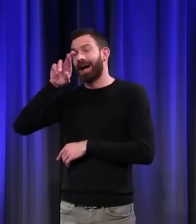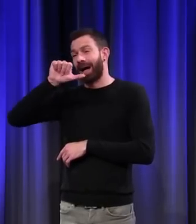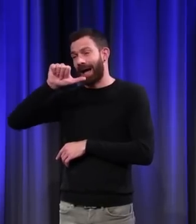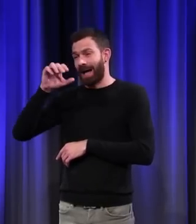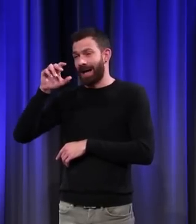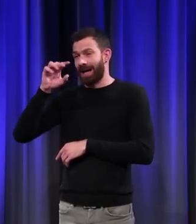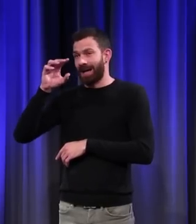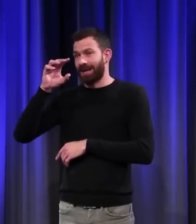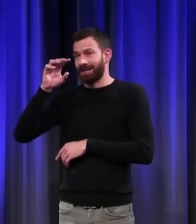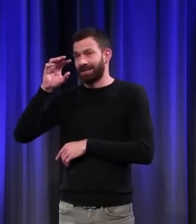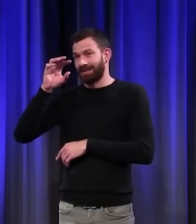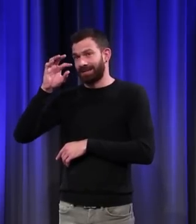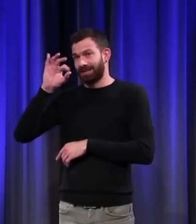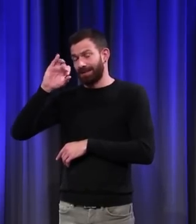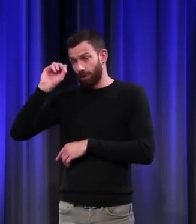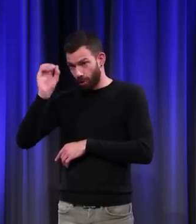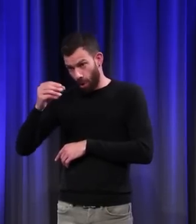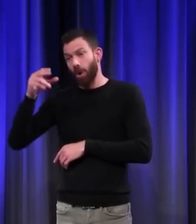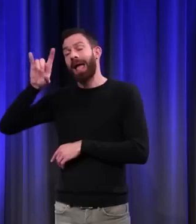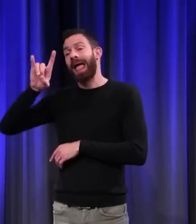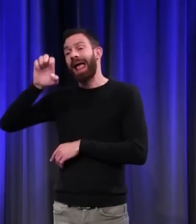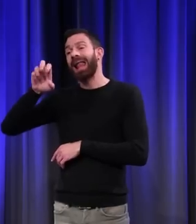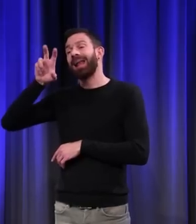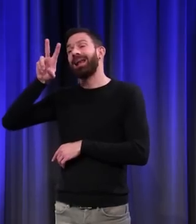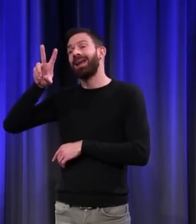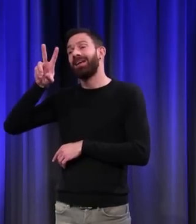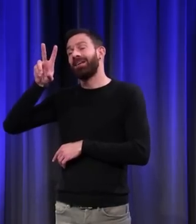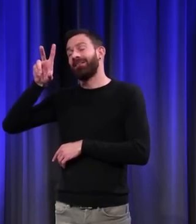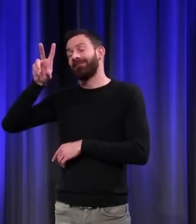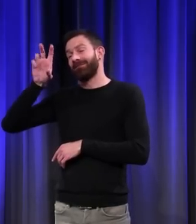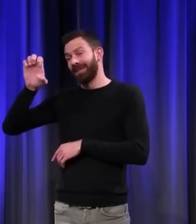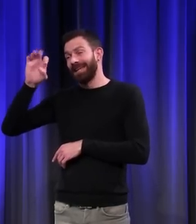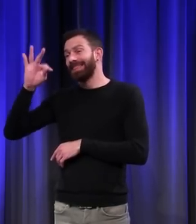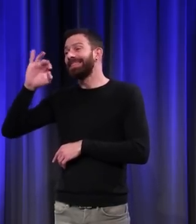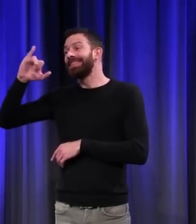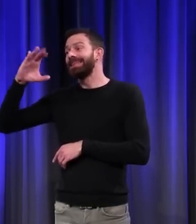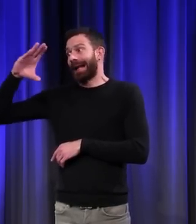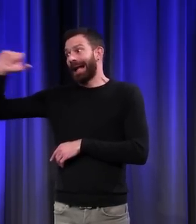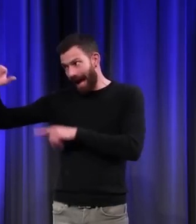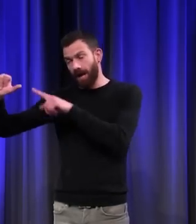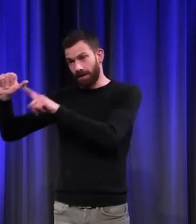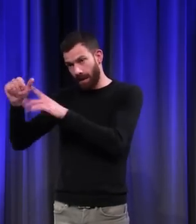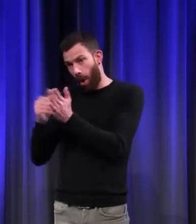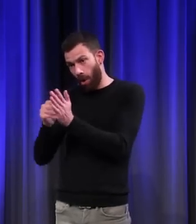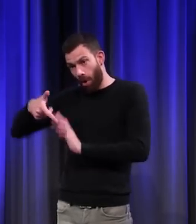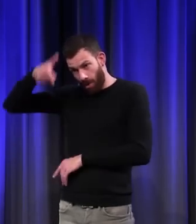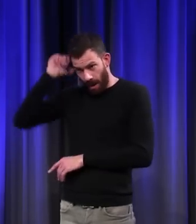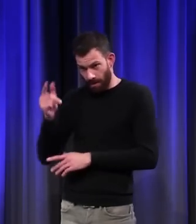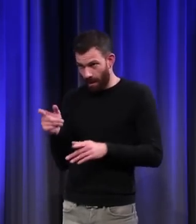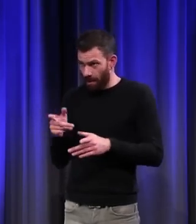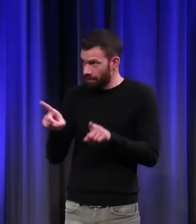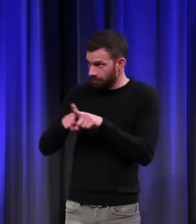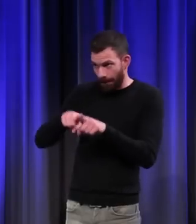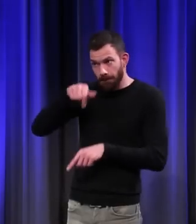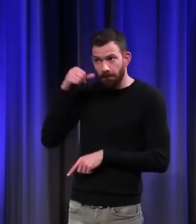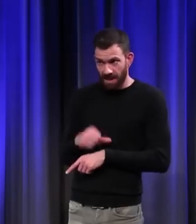Pareil en Belgique. Pour éviter les histoires entre le néerlandais et le français, on a recours au latin, au cours aujourd'hui, en